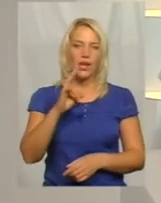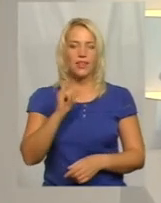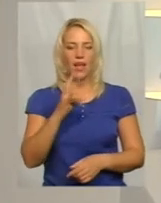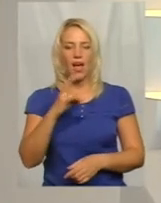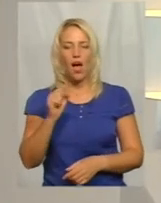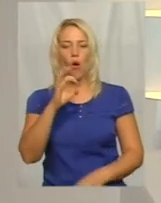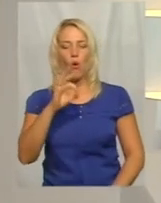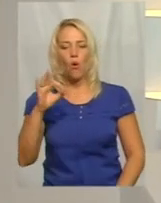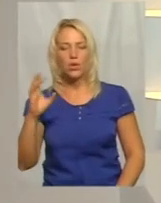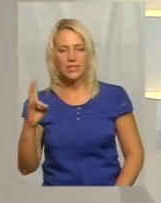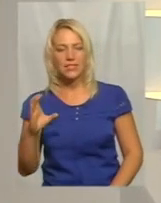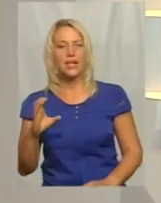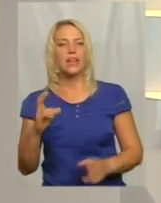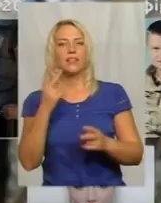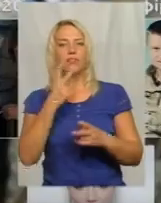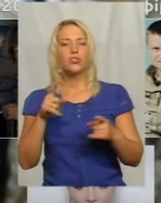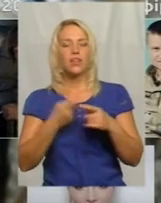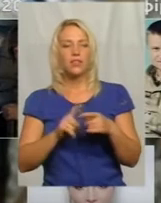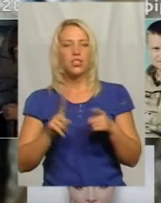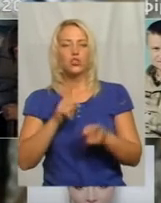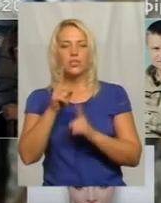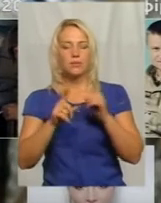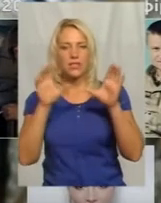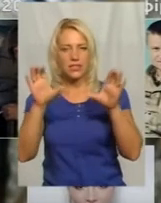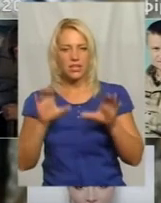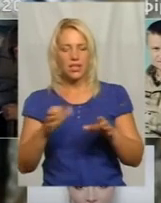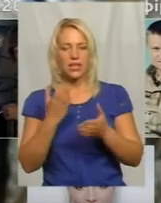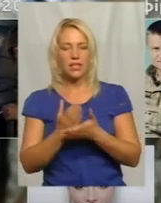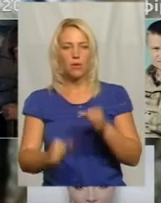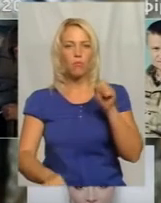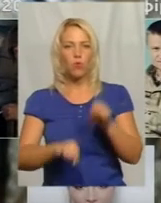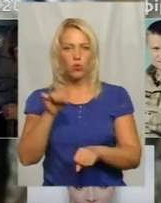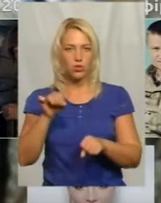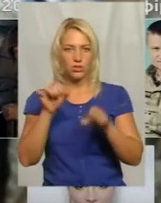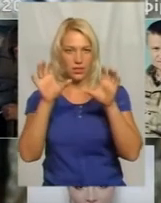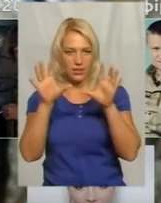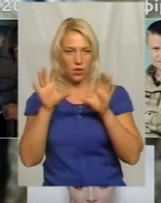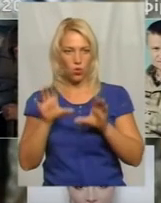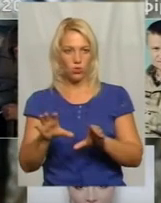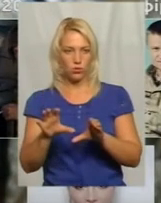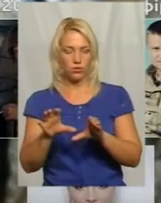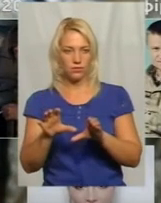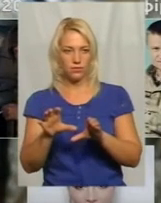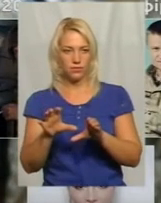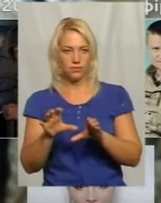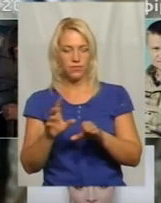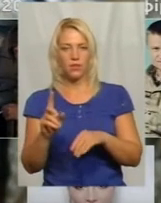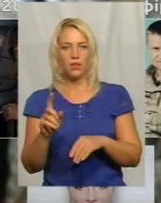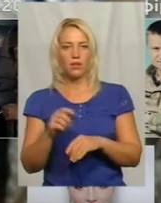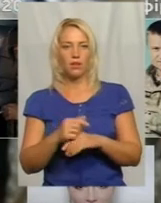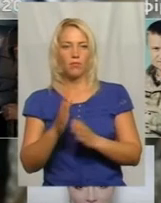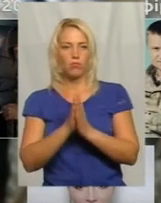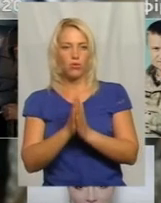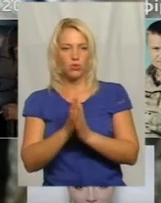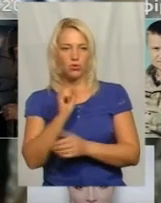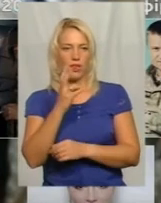те, що згідно чинного законодавства, участь Збройних сил в АТО є порушенням закону? Прошу, пане Андрію.